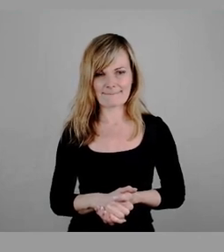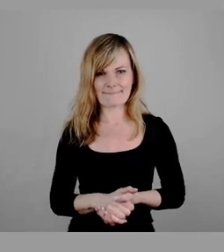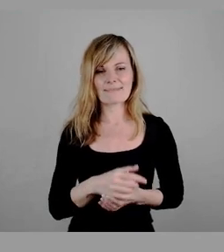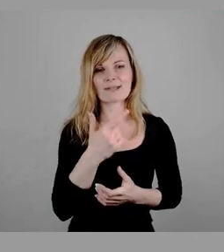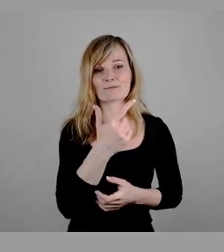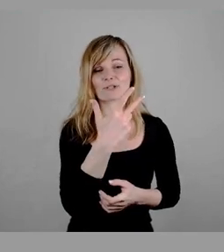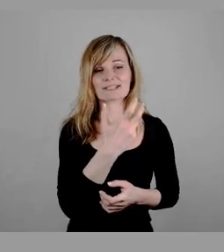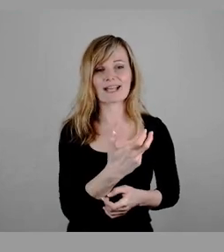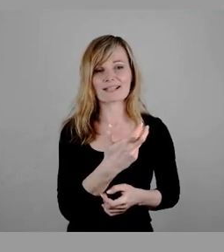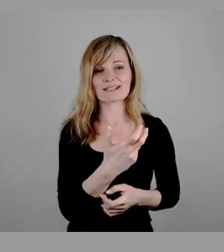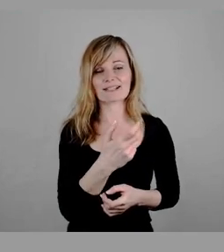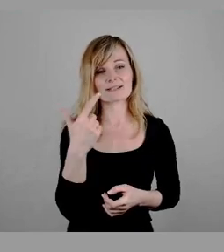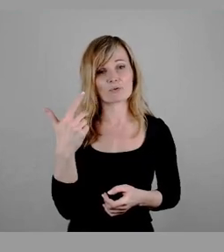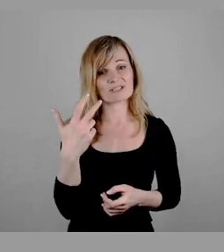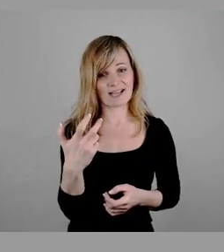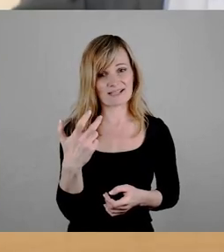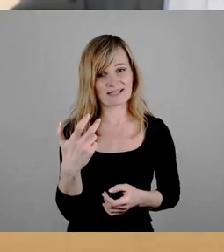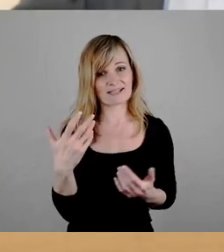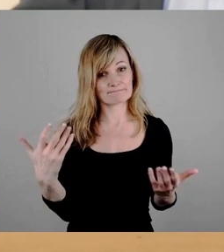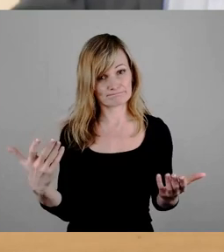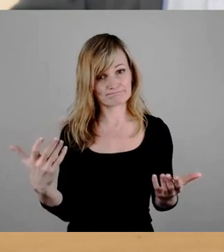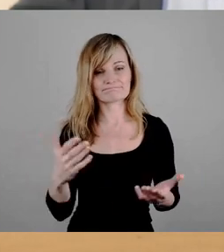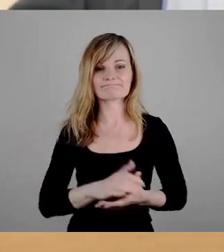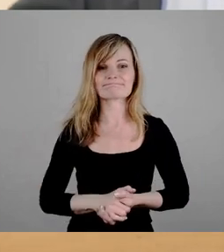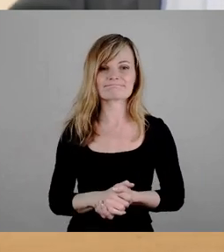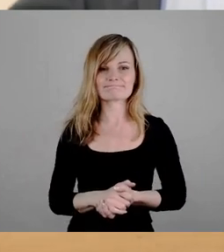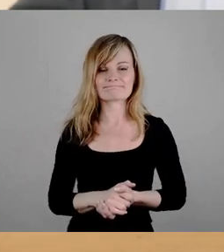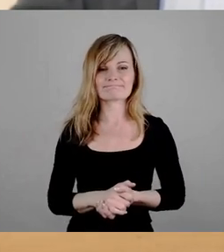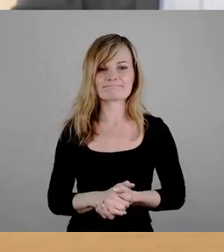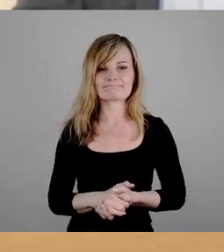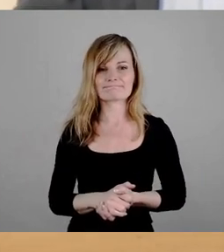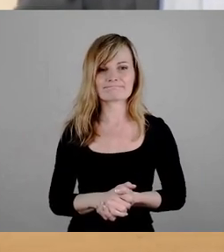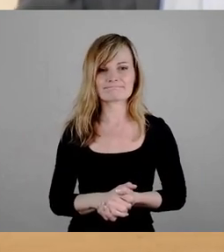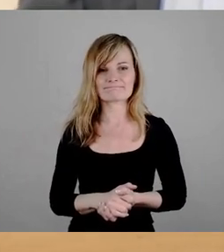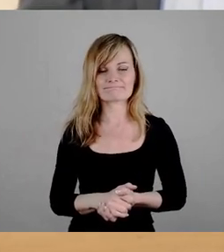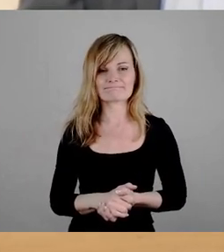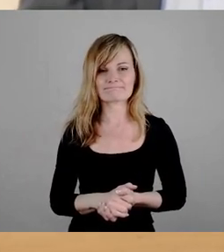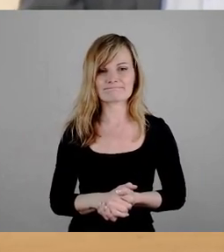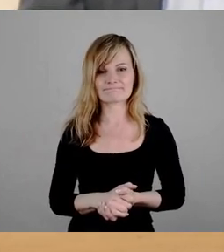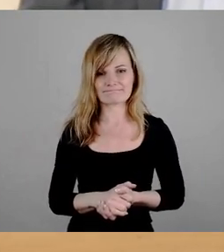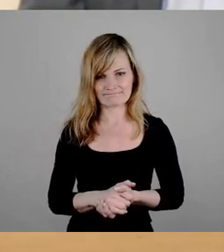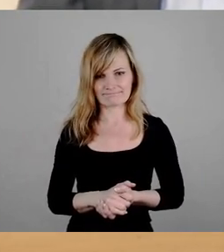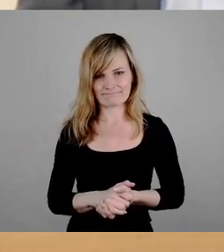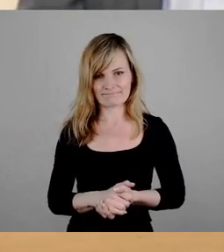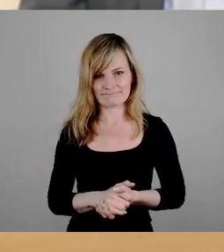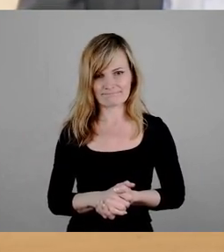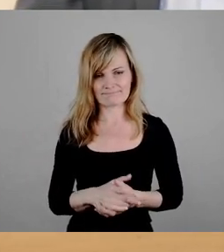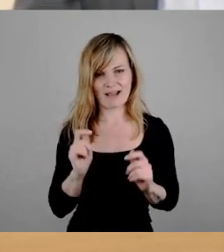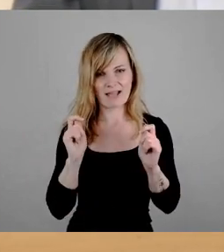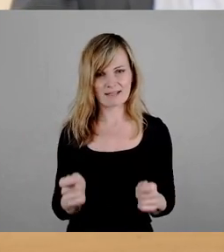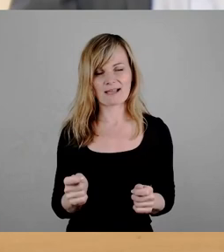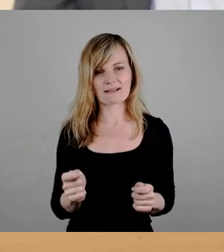32, 32, 0. Damit ist der Antrag